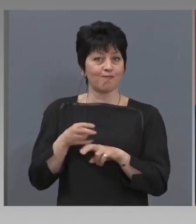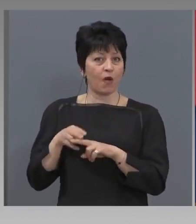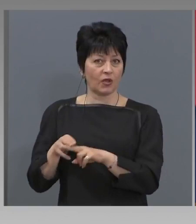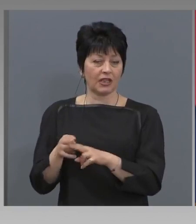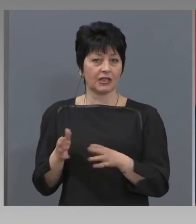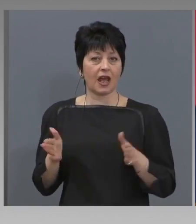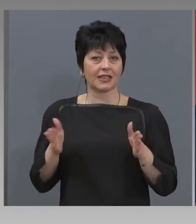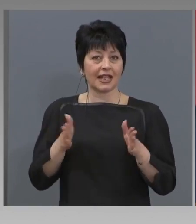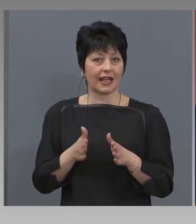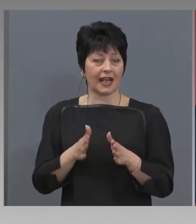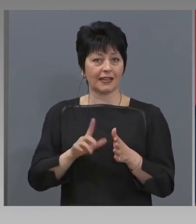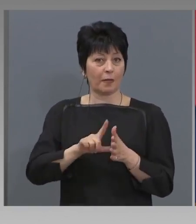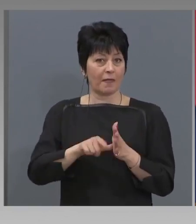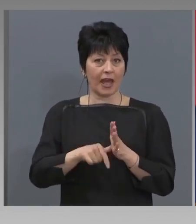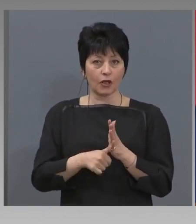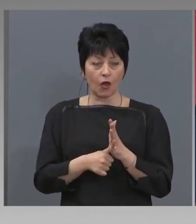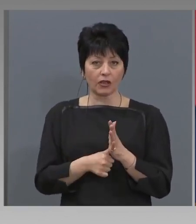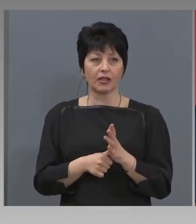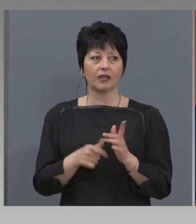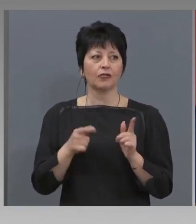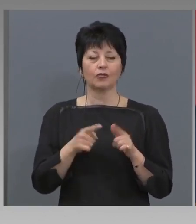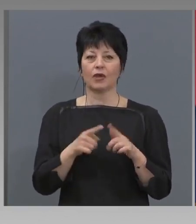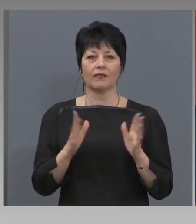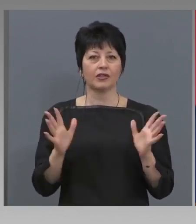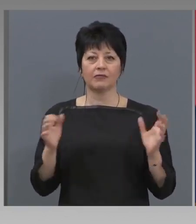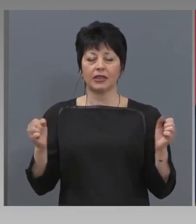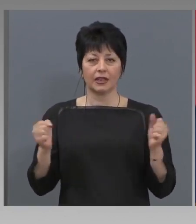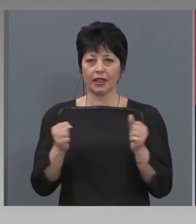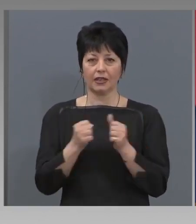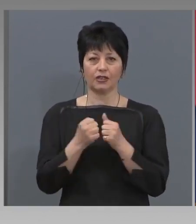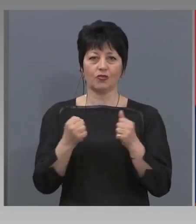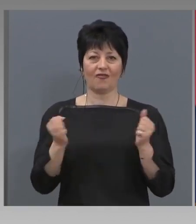период от време, тогава ще понесеме катастрофална щита.